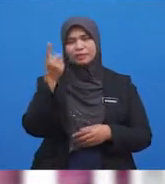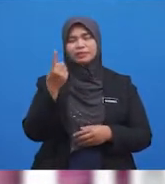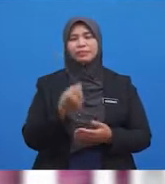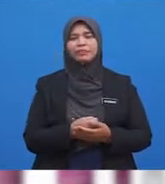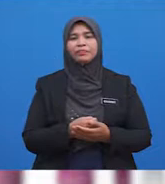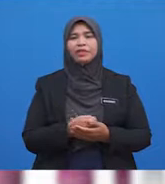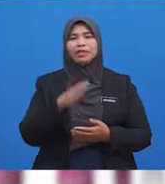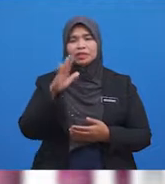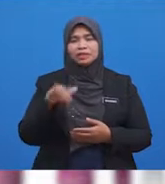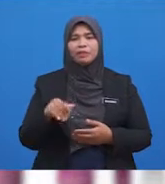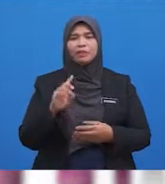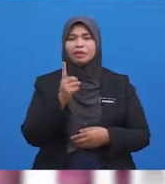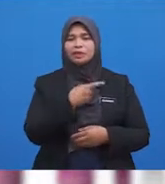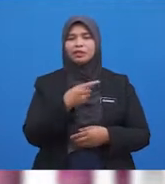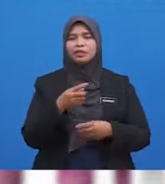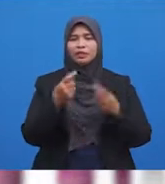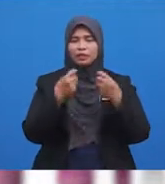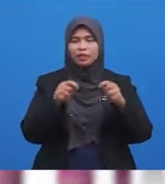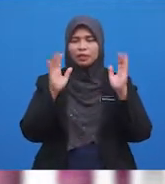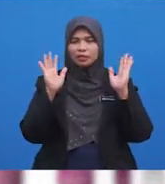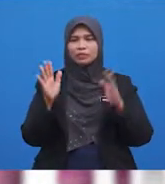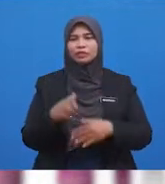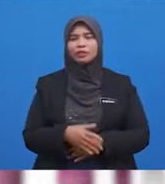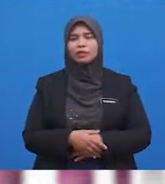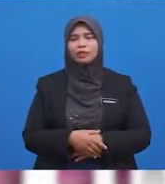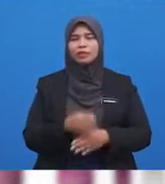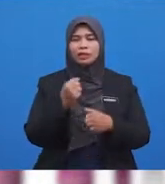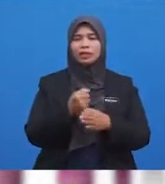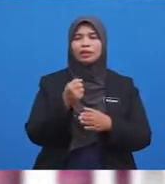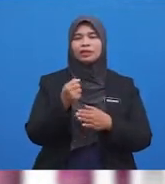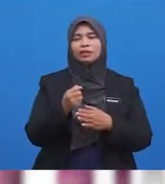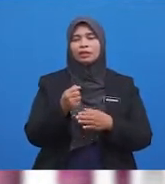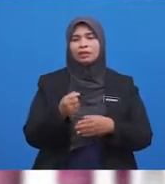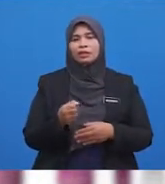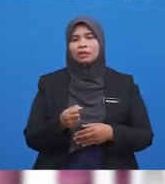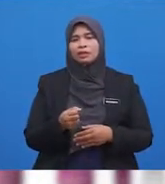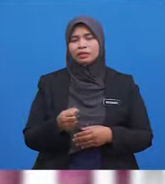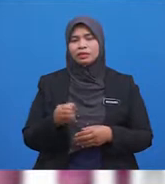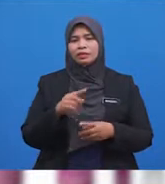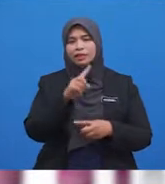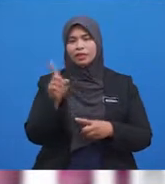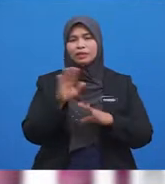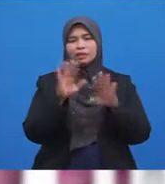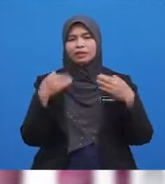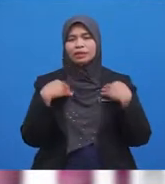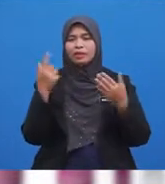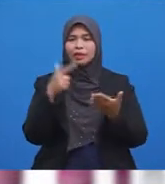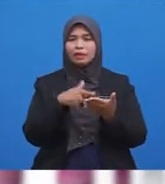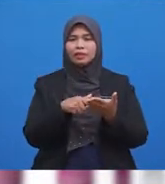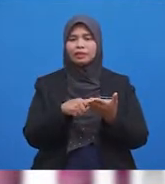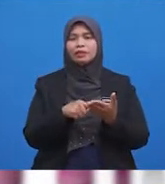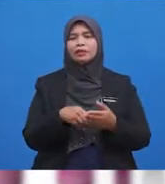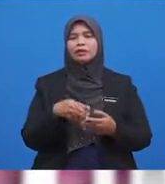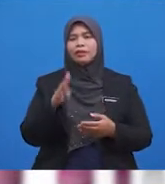Sahaja Sebelum Kita Menunaikan Solat Agar Memastikan Tiada Lagi